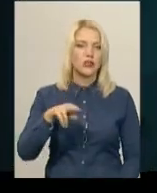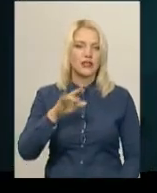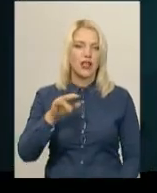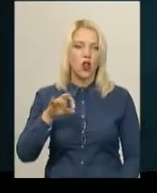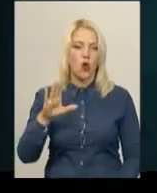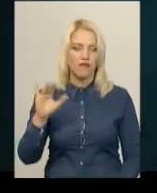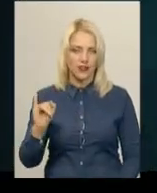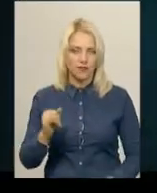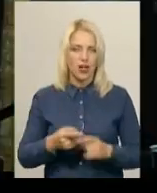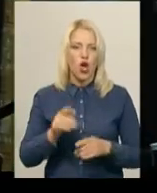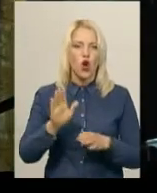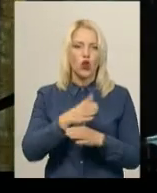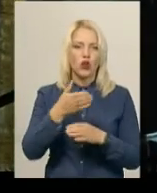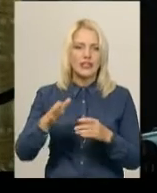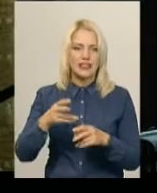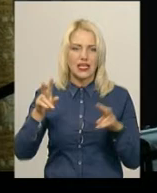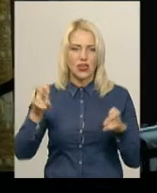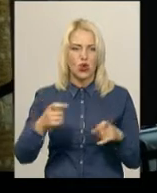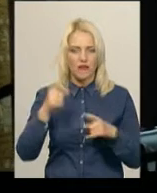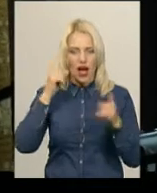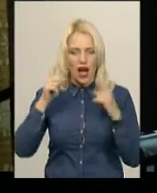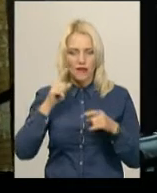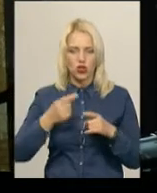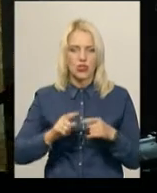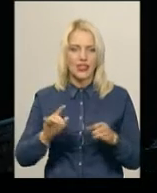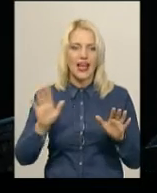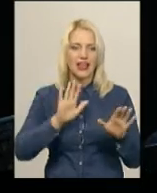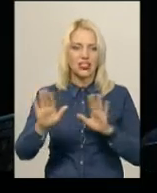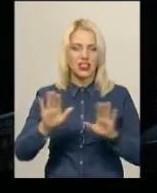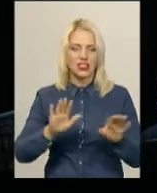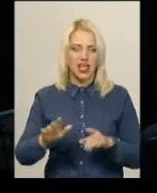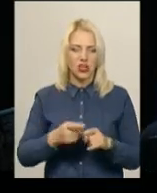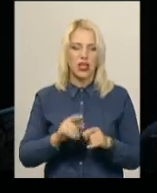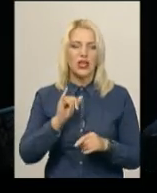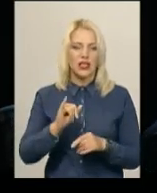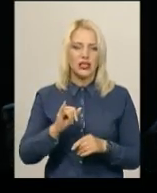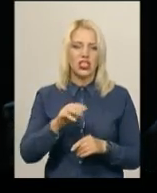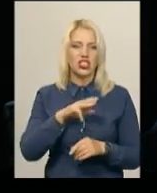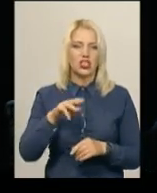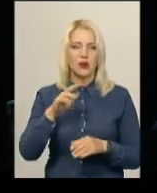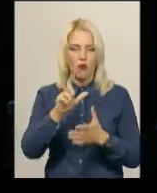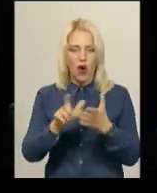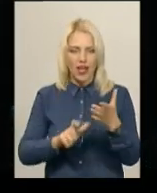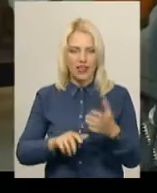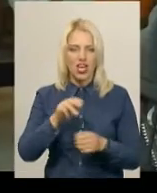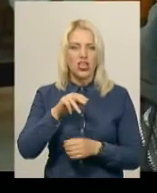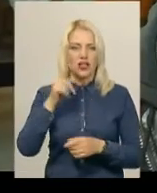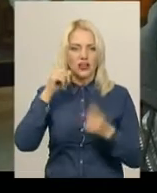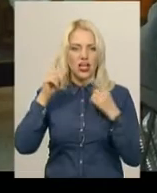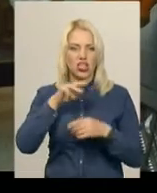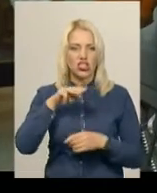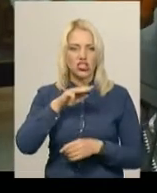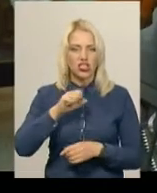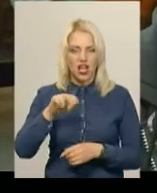-розділові авторства режисерки Ольги Михайлюк та українського поета Сергія Жадана у Хмельницькому демонструється вперше. Щоб побачити